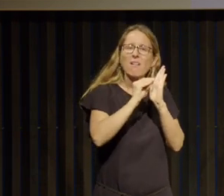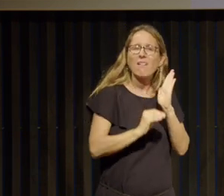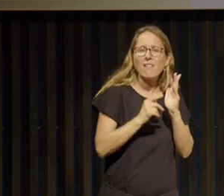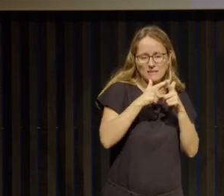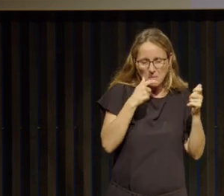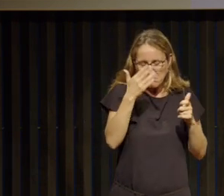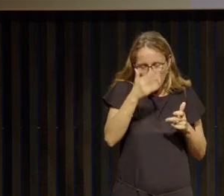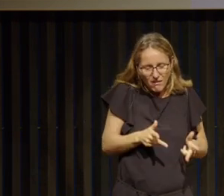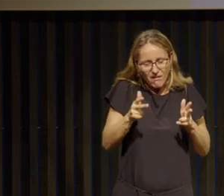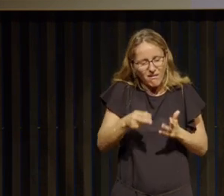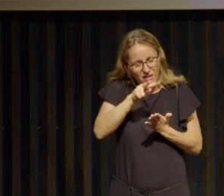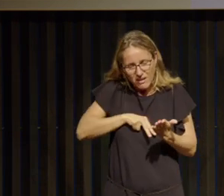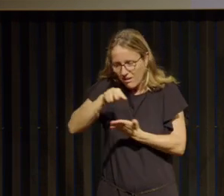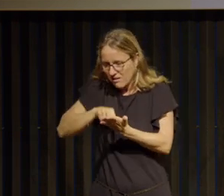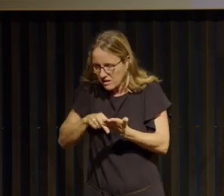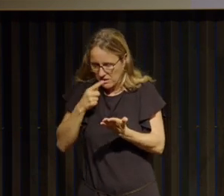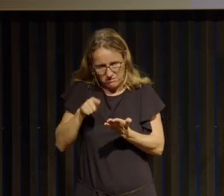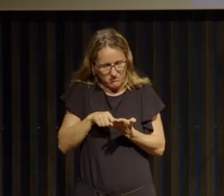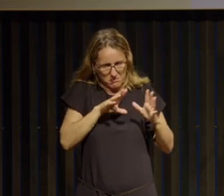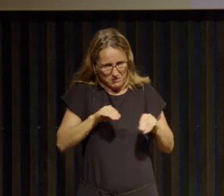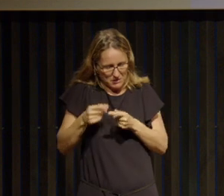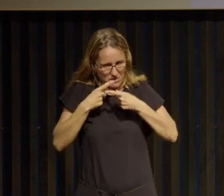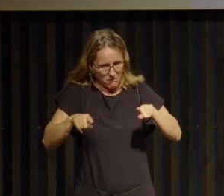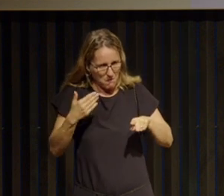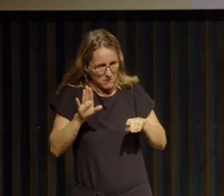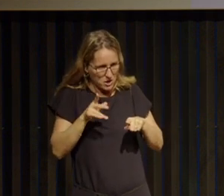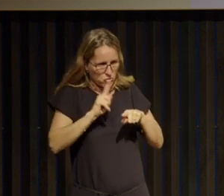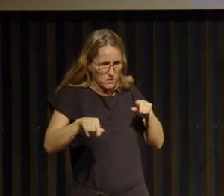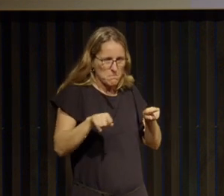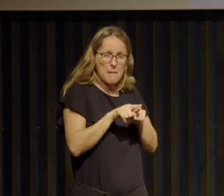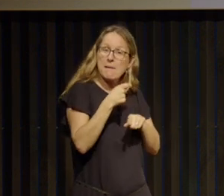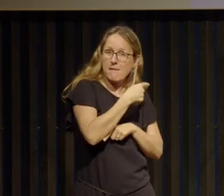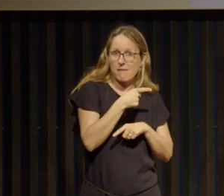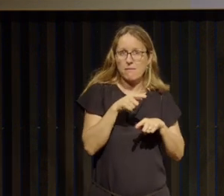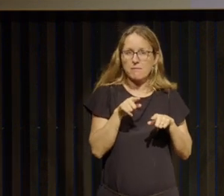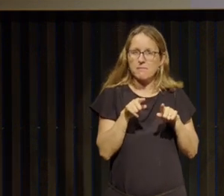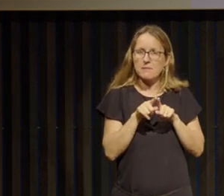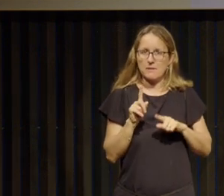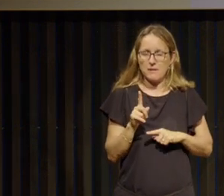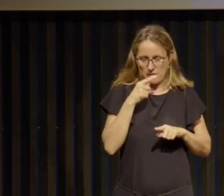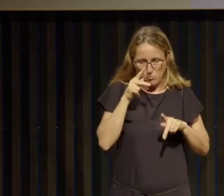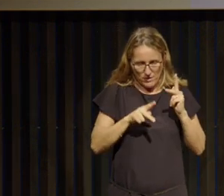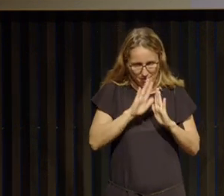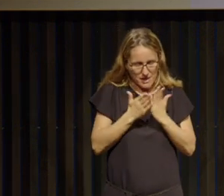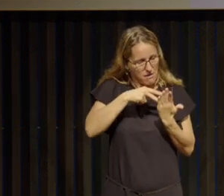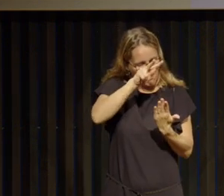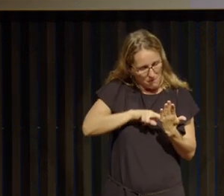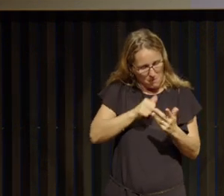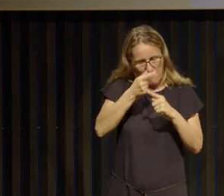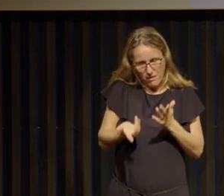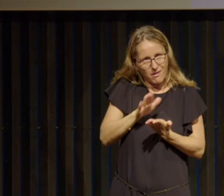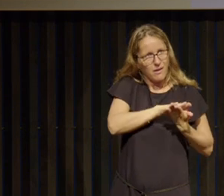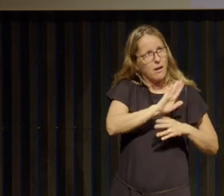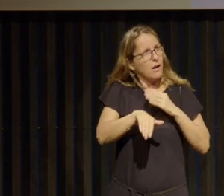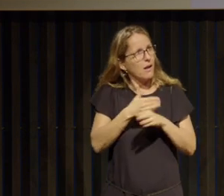moments différents et pas y trouver la même chose et là c'est un peu la même chose c'est-à-dire que pour moi dans ma dans ma compréhension des